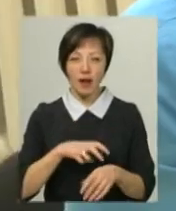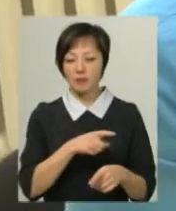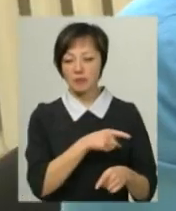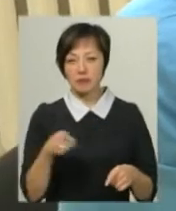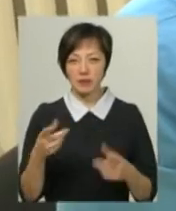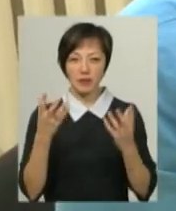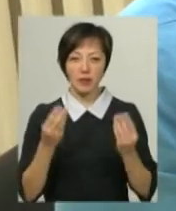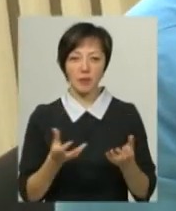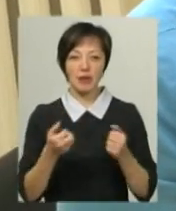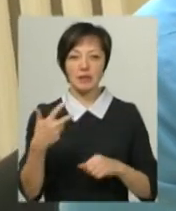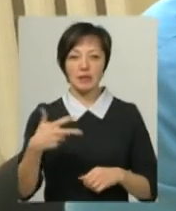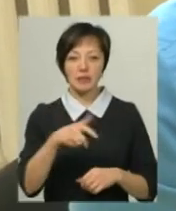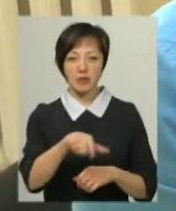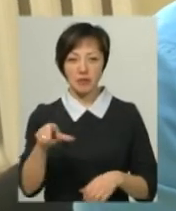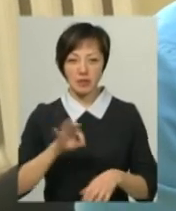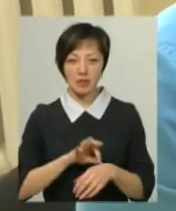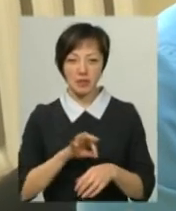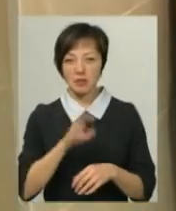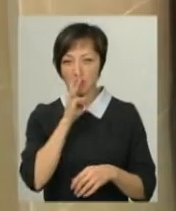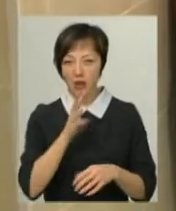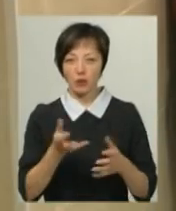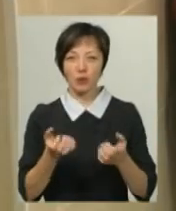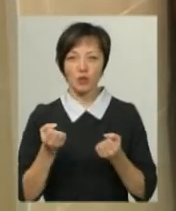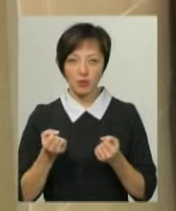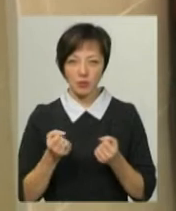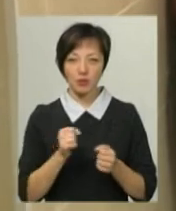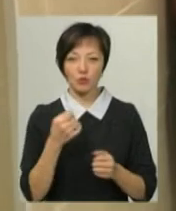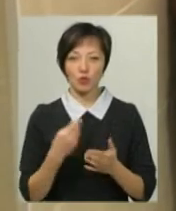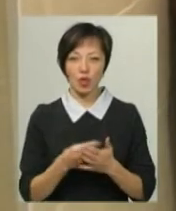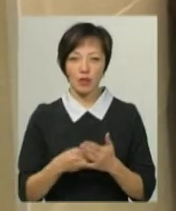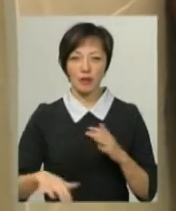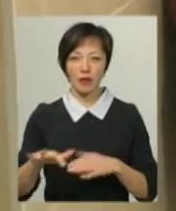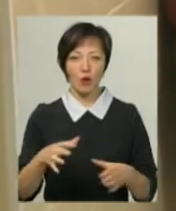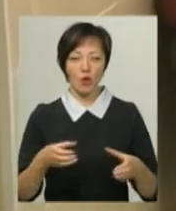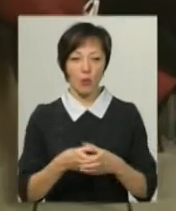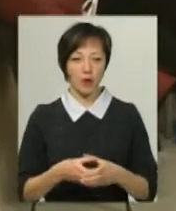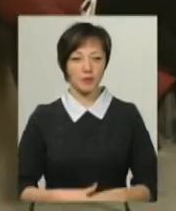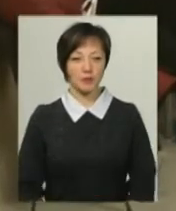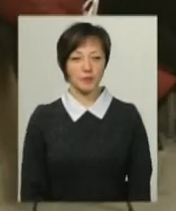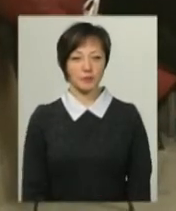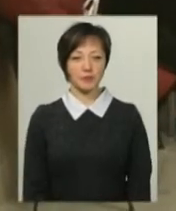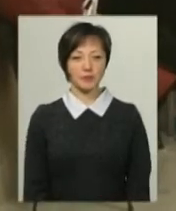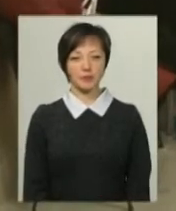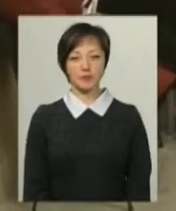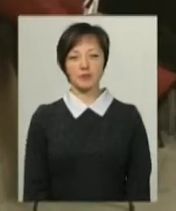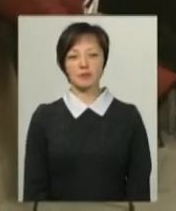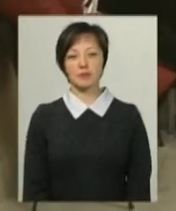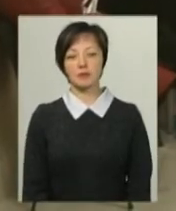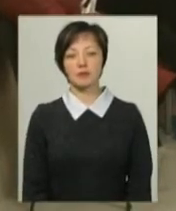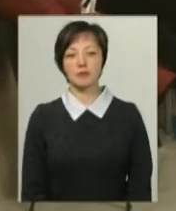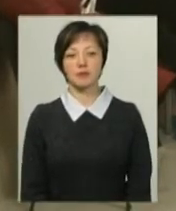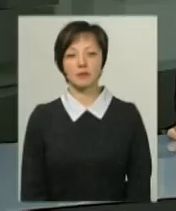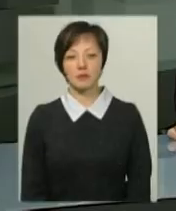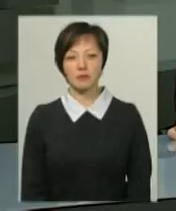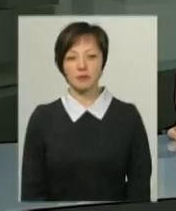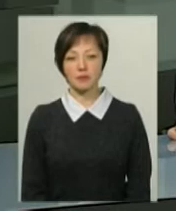може прийняти близько 30 пацієнтів. Зарплату працівники отримуватимуть з бюджету тергромади. Світлана Поробок, Віктор Кривий, новини, Поділля, центр.